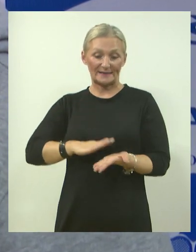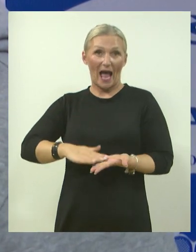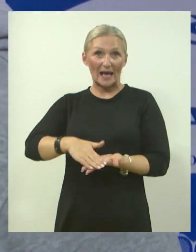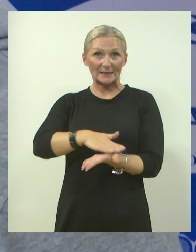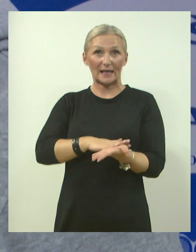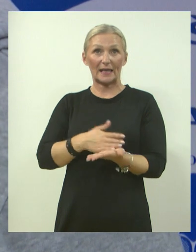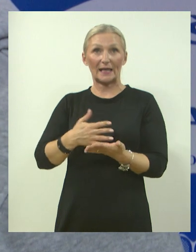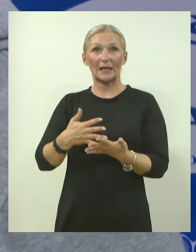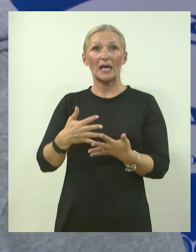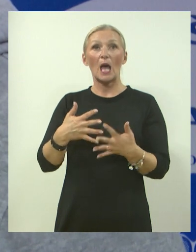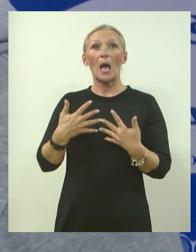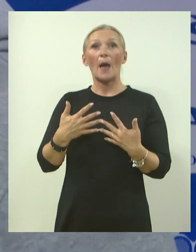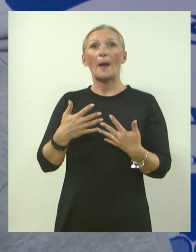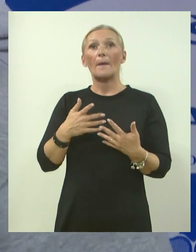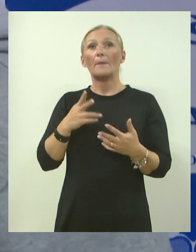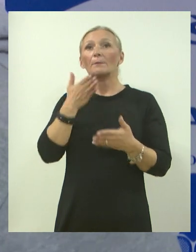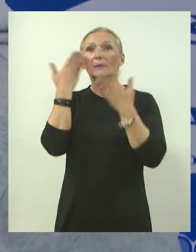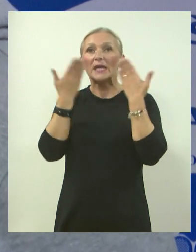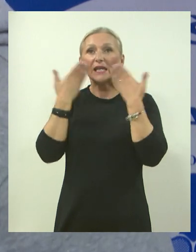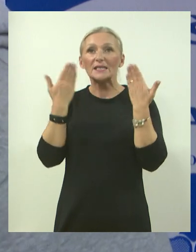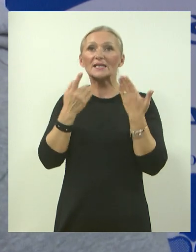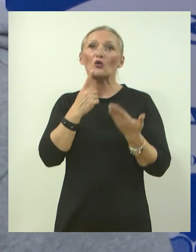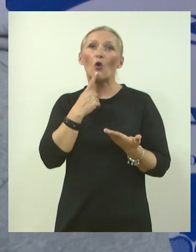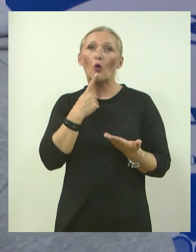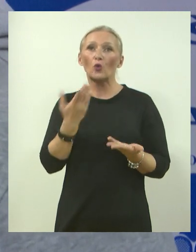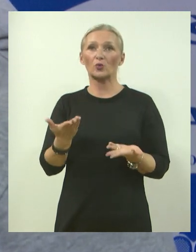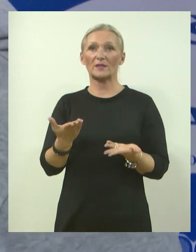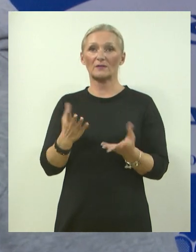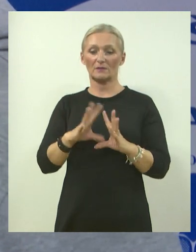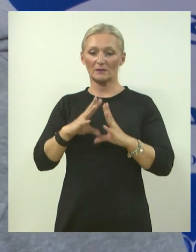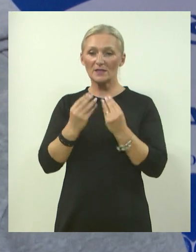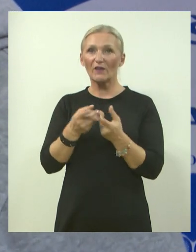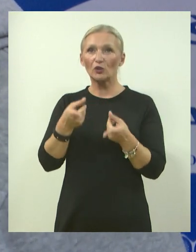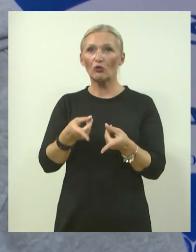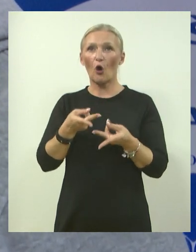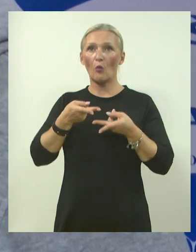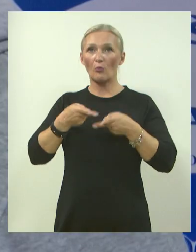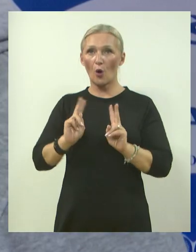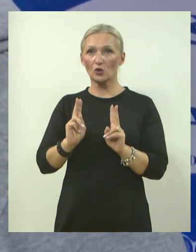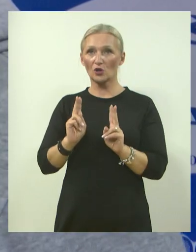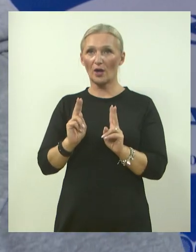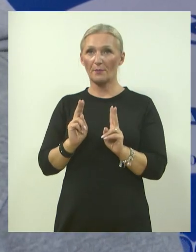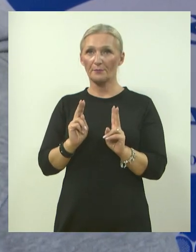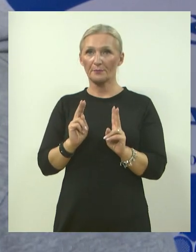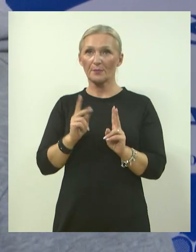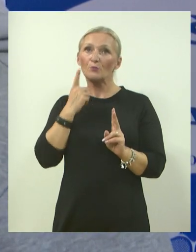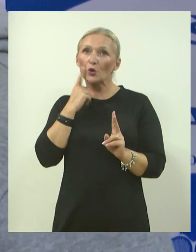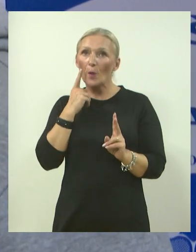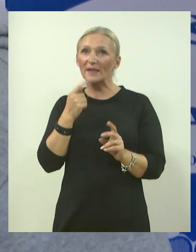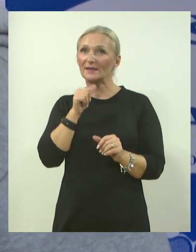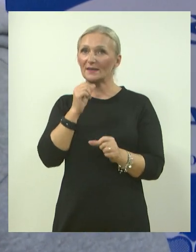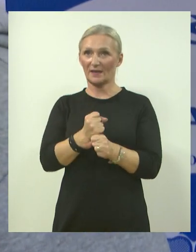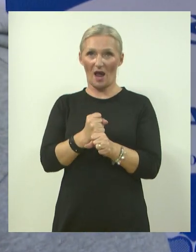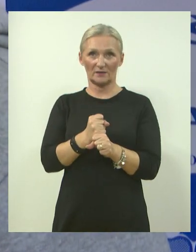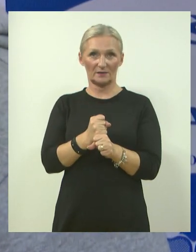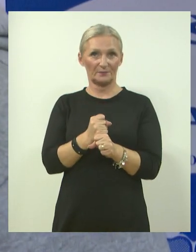sezonmotornih, pa sve do, ne znam, mirisnih, okusnih, sve to bi se moglo gore u stvari isprobati i raditi.